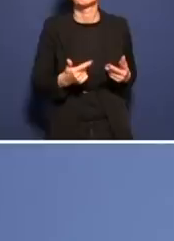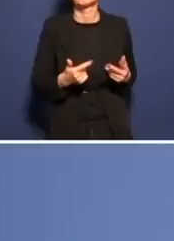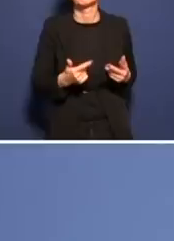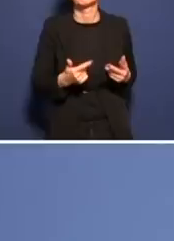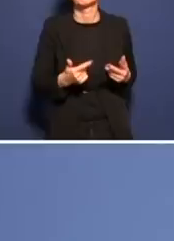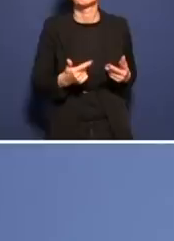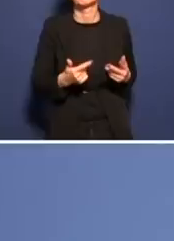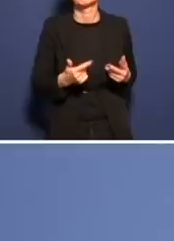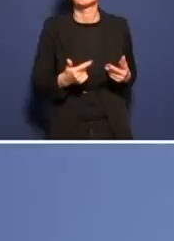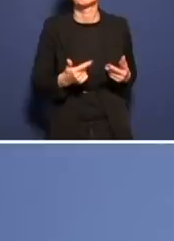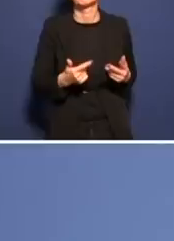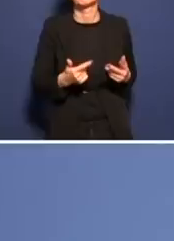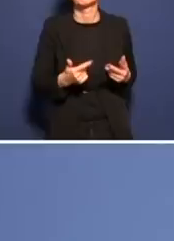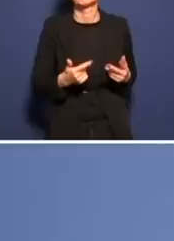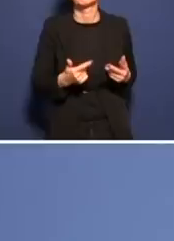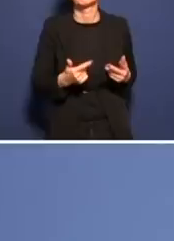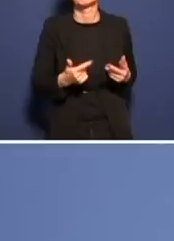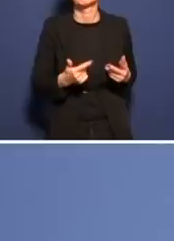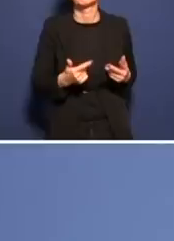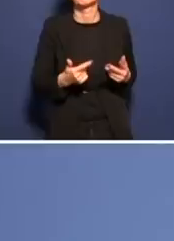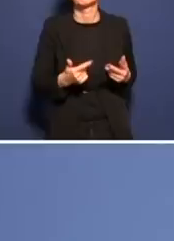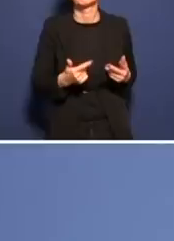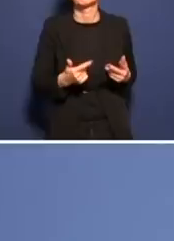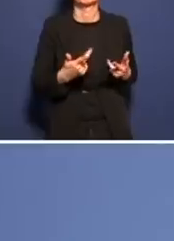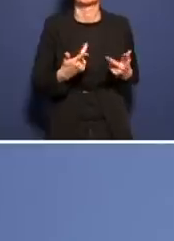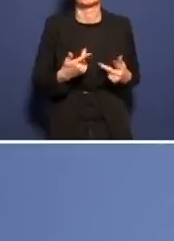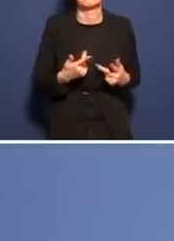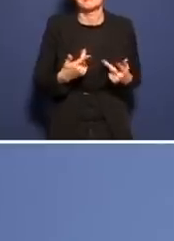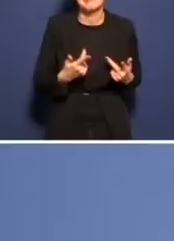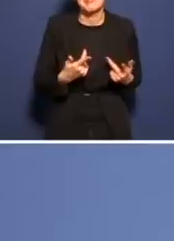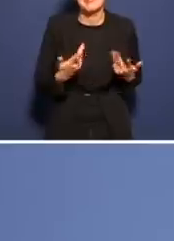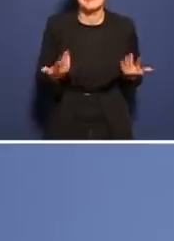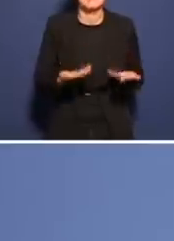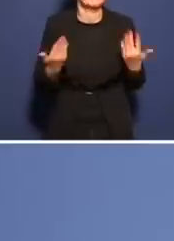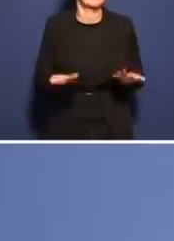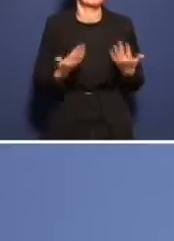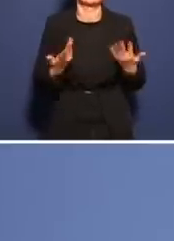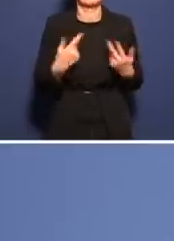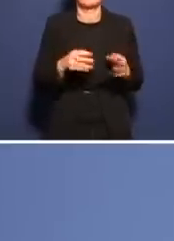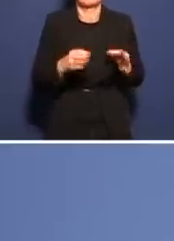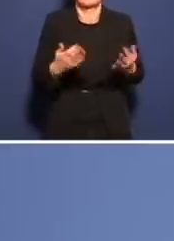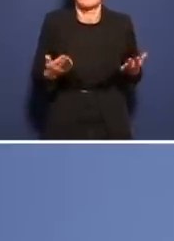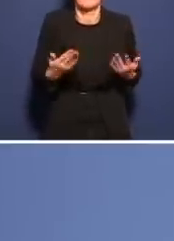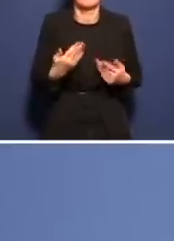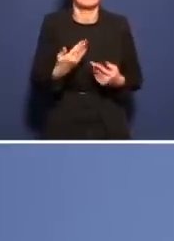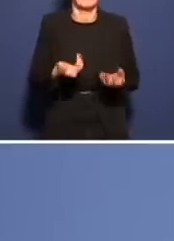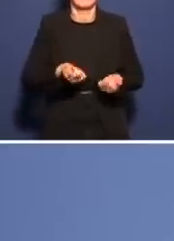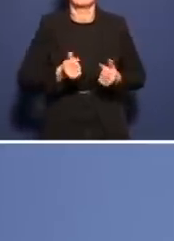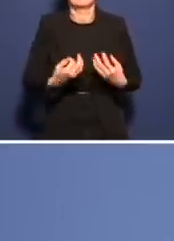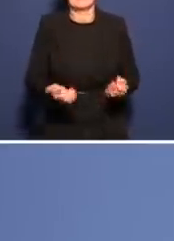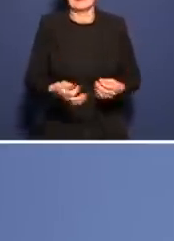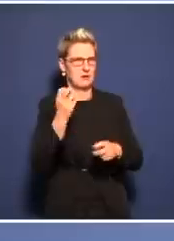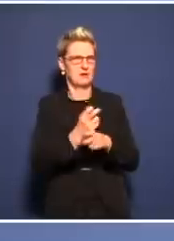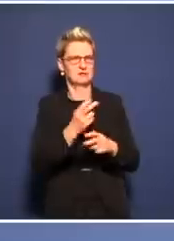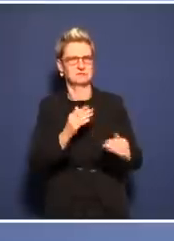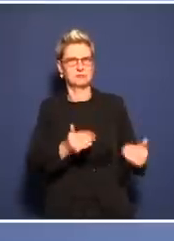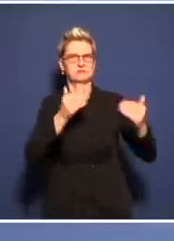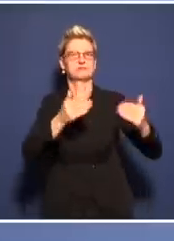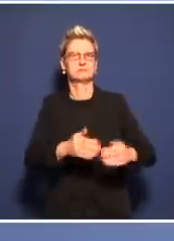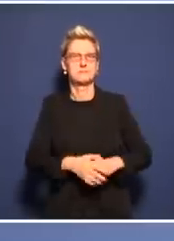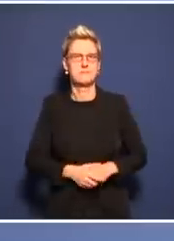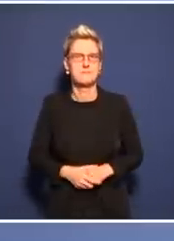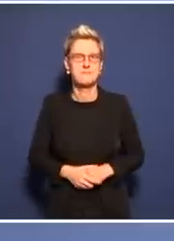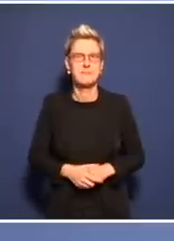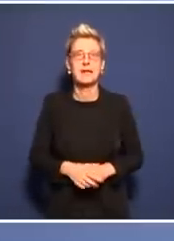Tote und dann sagt sie, man darf nichts Schlechtes über die sagen. Phänomenal. Das bringt uns ja nicht. Das verhärtet nur die Lager. Genau.